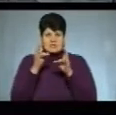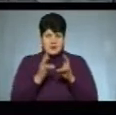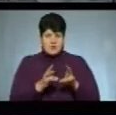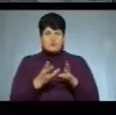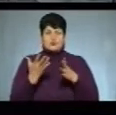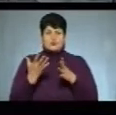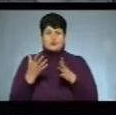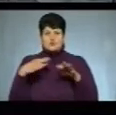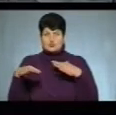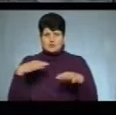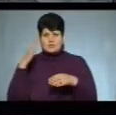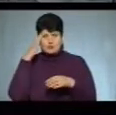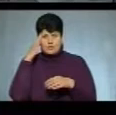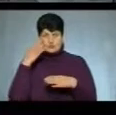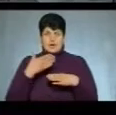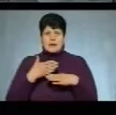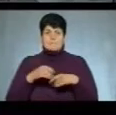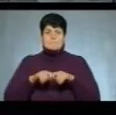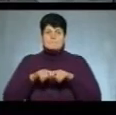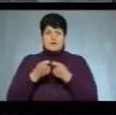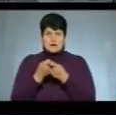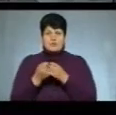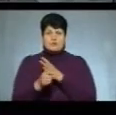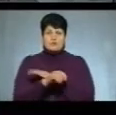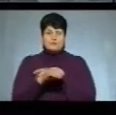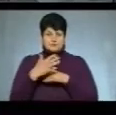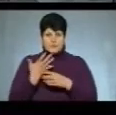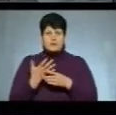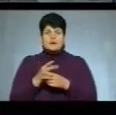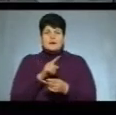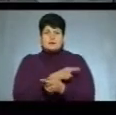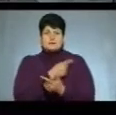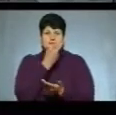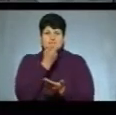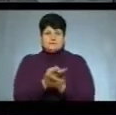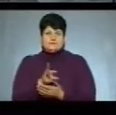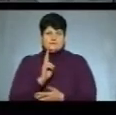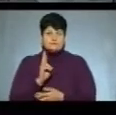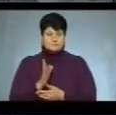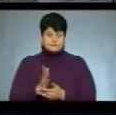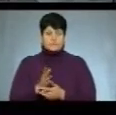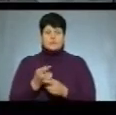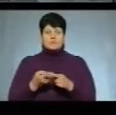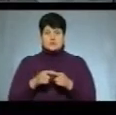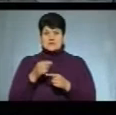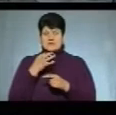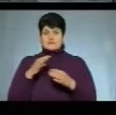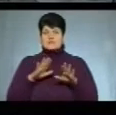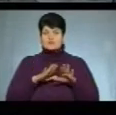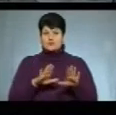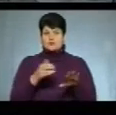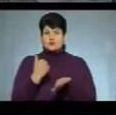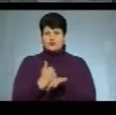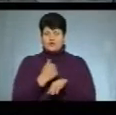мозку і переломом верхньої кінцівки, госпіталізували до Кременецької центральної районної лікарні. Про це нам повідомив заступник головного